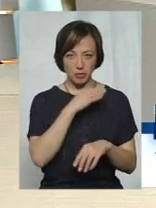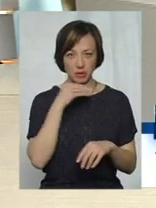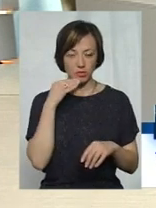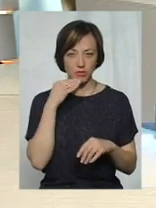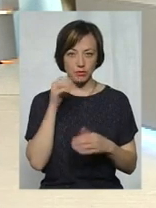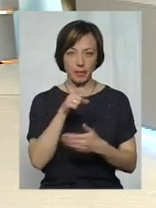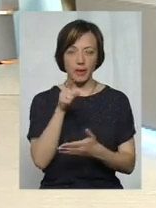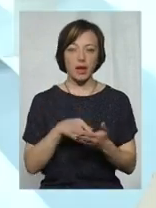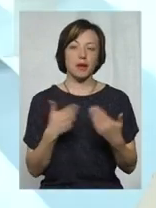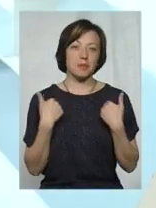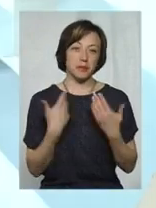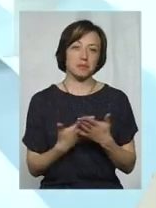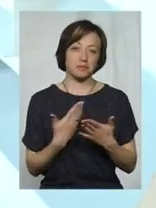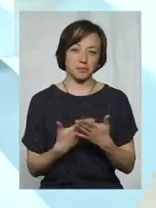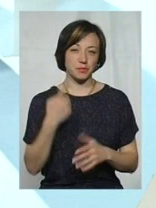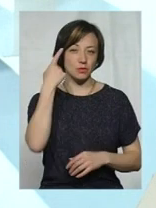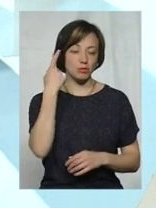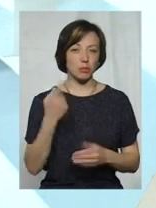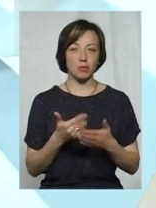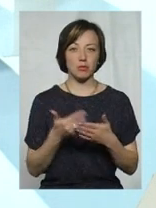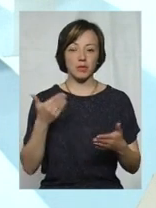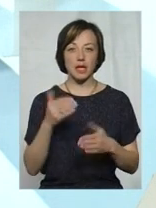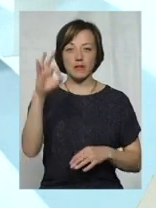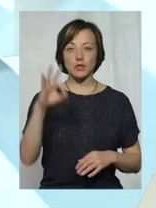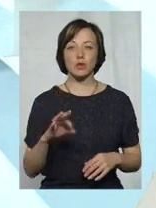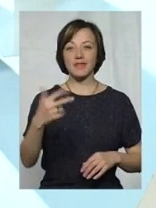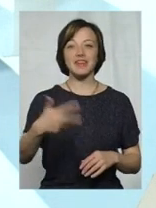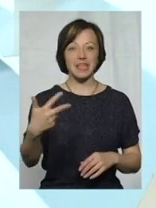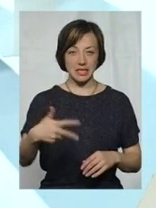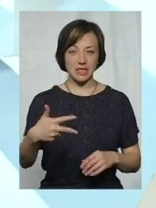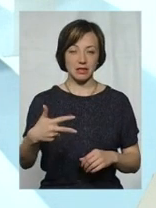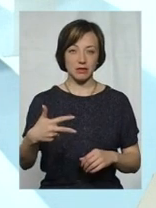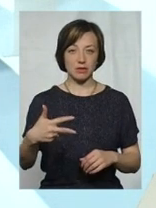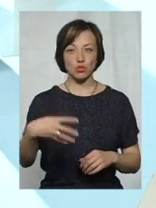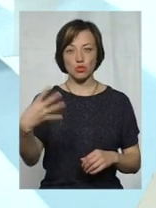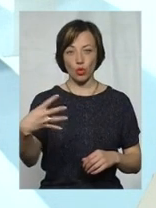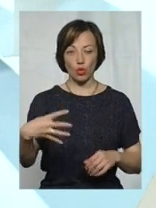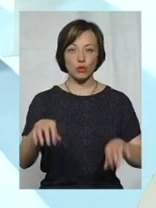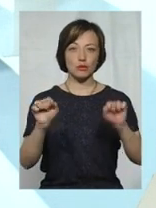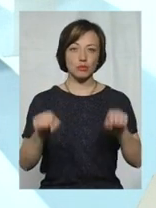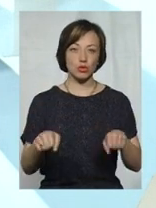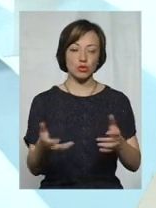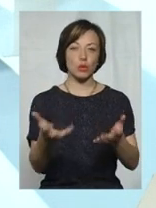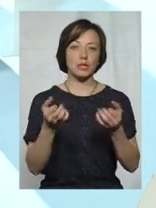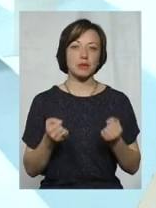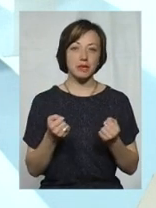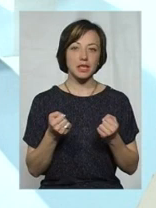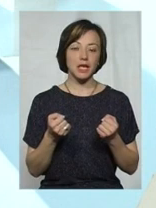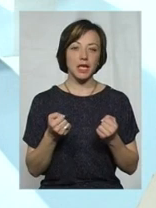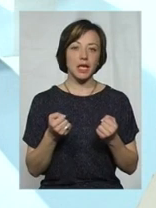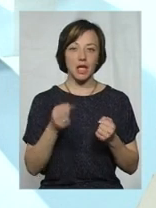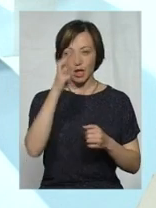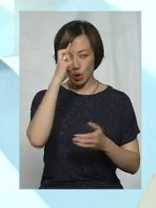що десь попередньо відсотків 30-40 зможуть отримувати субсидію,